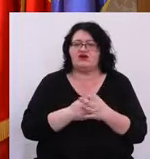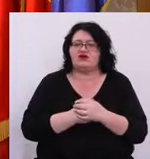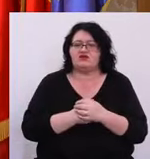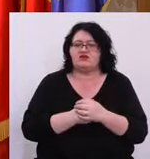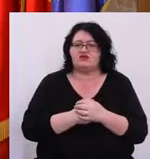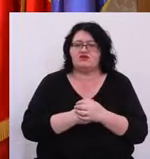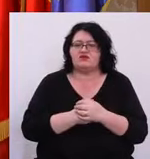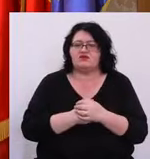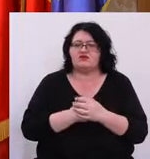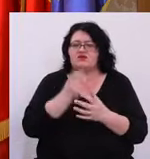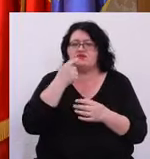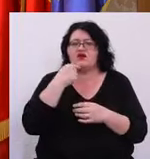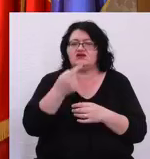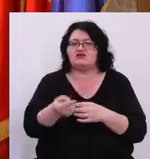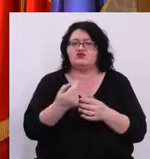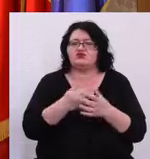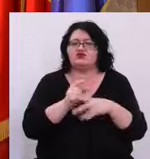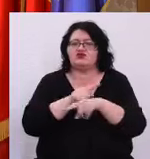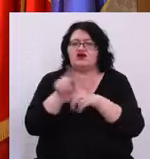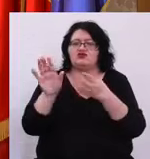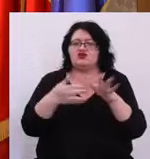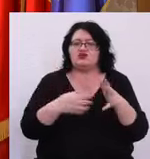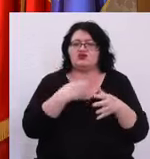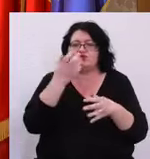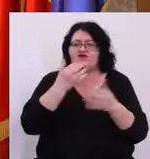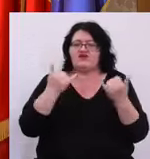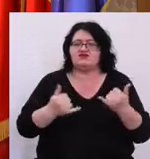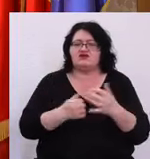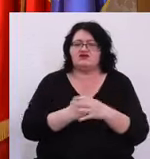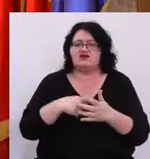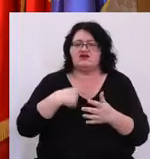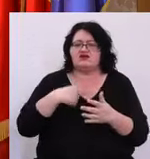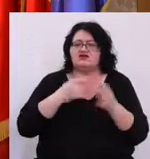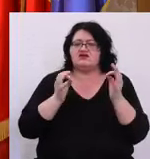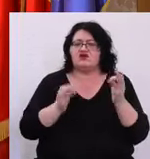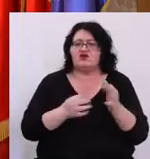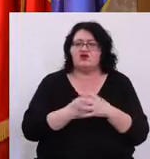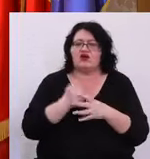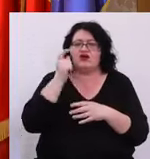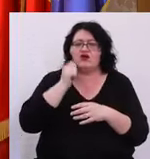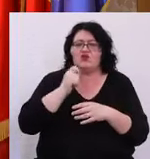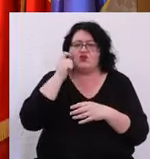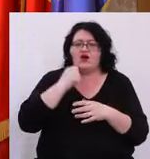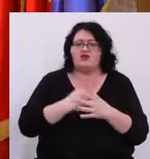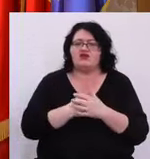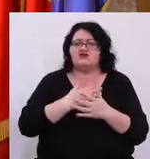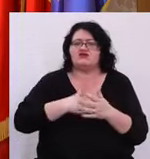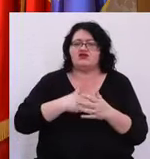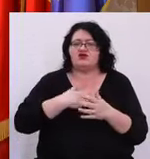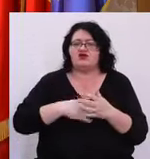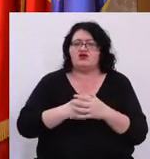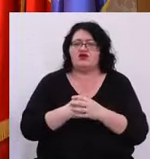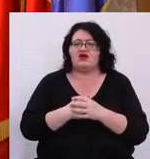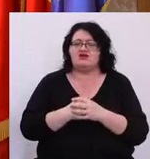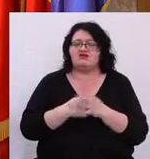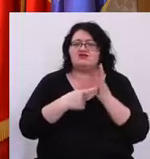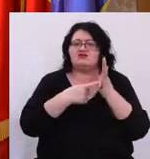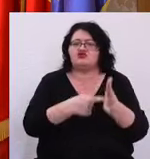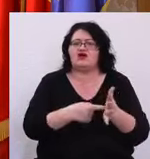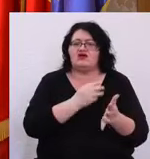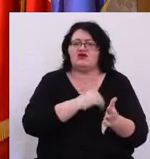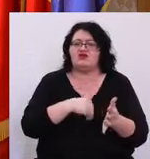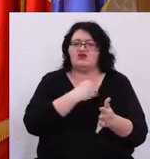dacă se poate Ați spus în debutul conferinței de presă de astăzi Că este firesc ca oamenii să dorească să aibă o cale Să-și exprime